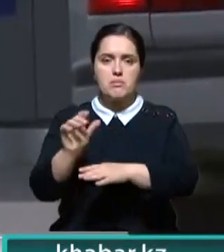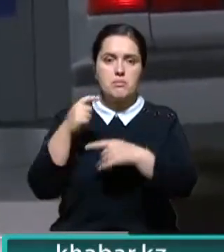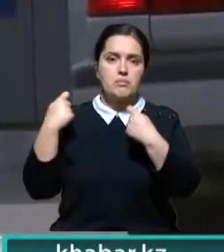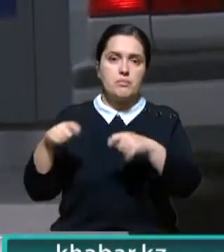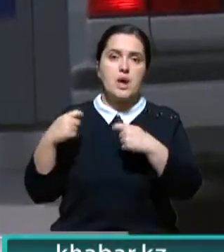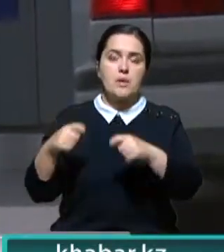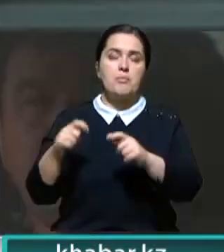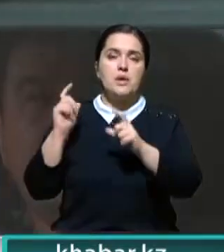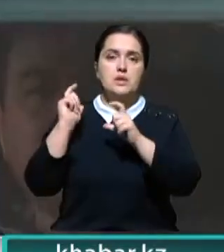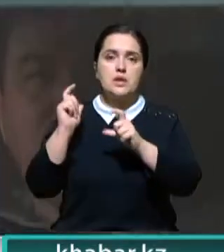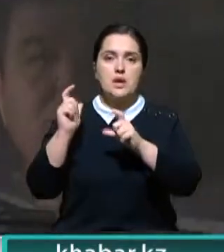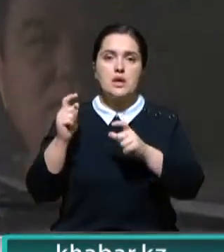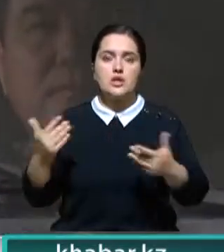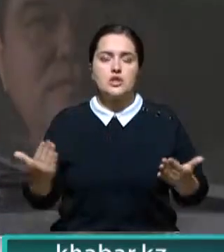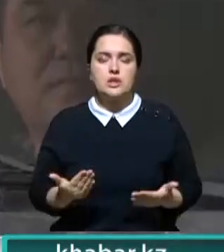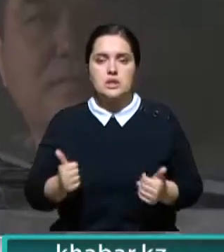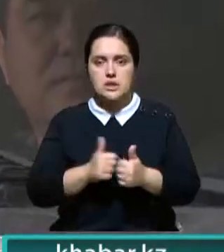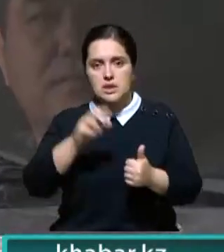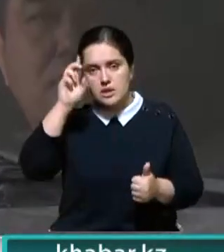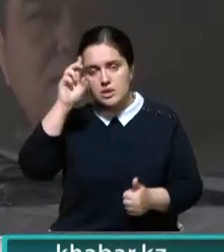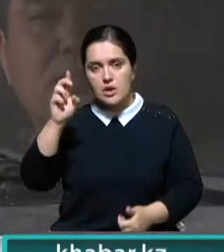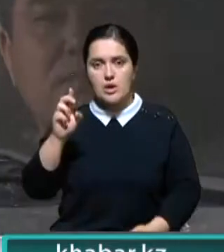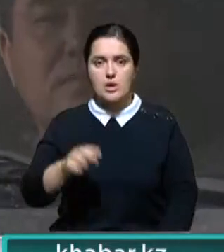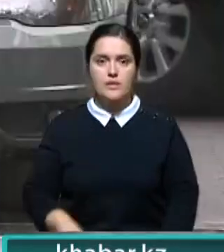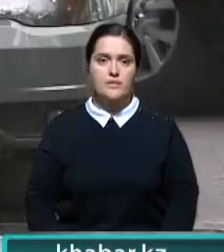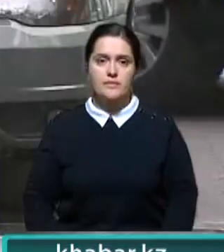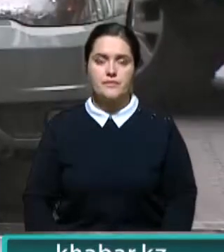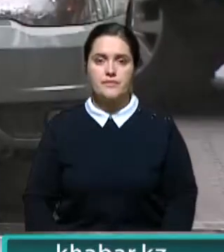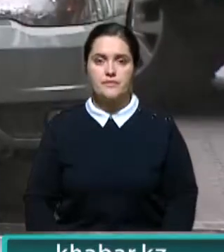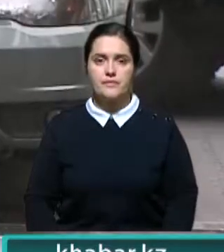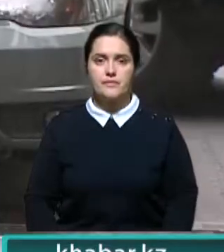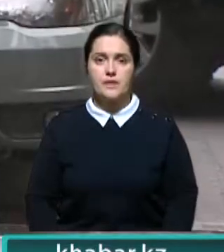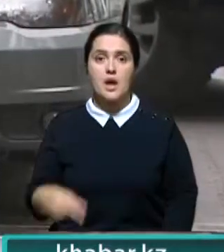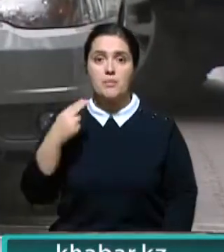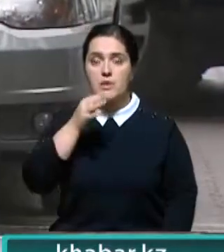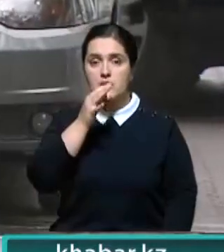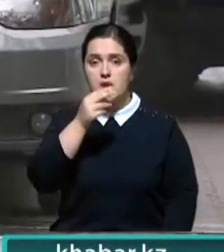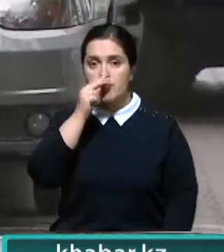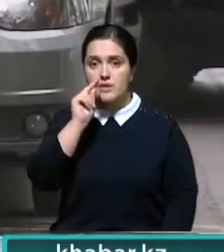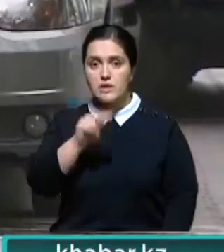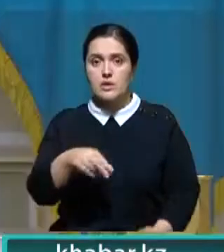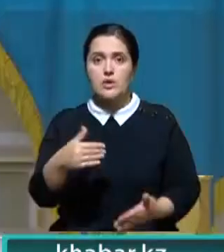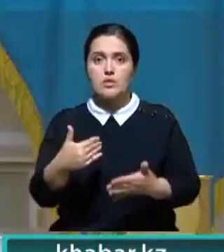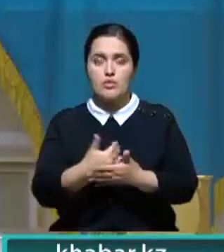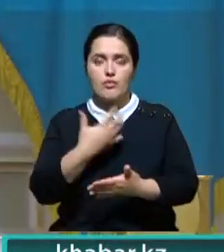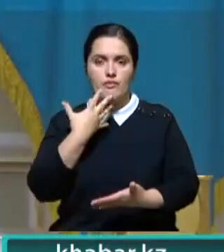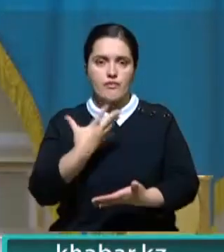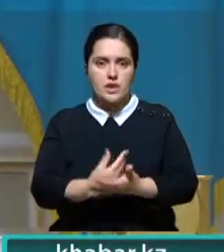транзитным транспортным жителям соседних стран. Однако президенту уже доложили – виновники снова свои же.